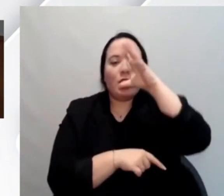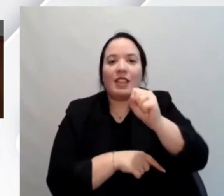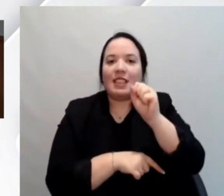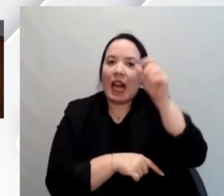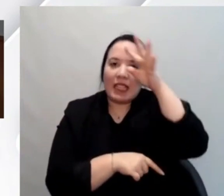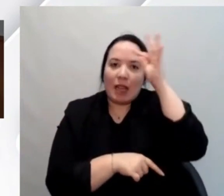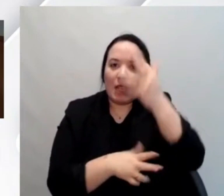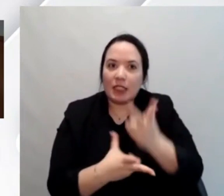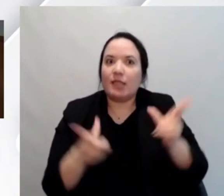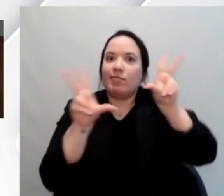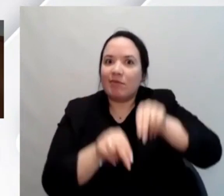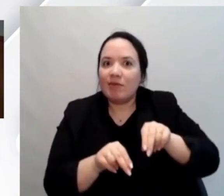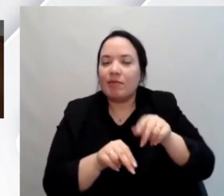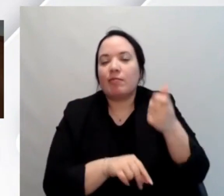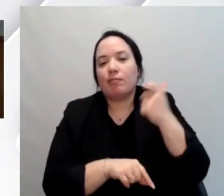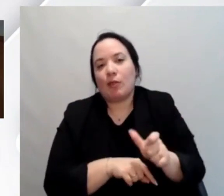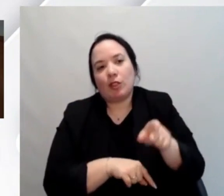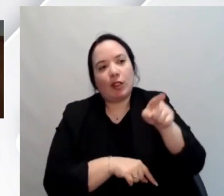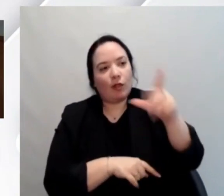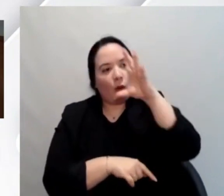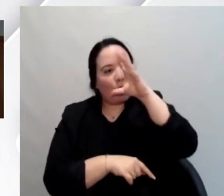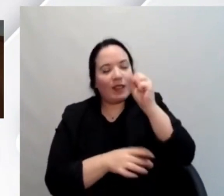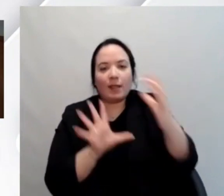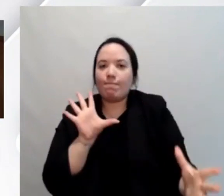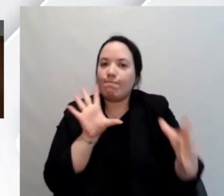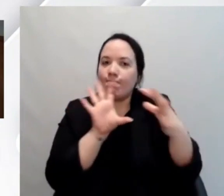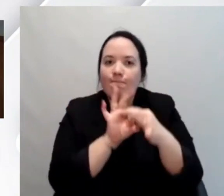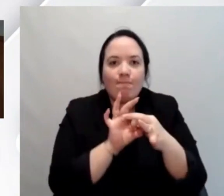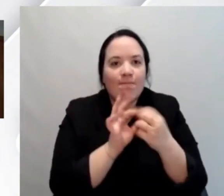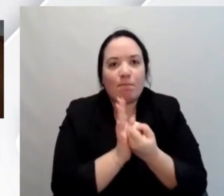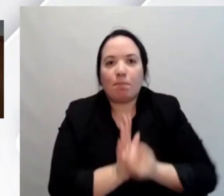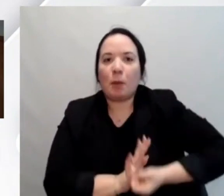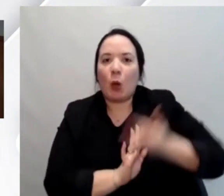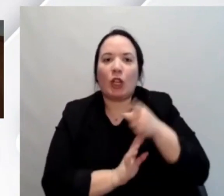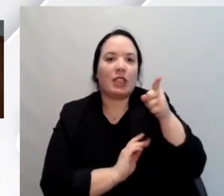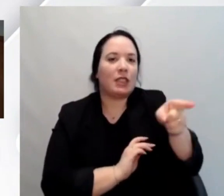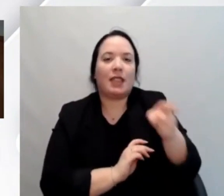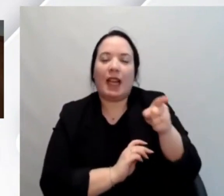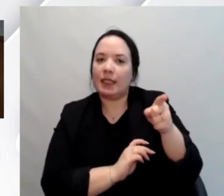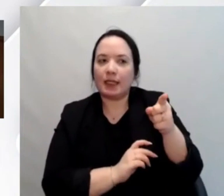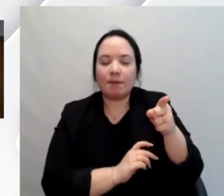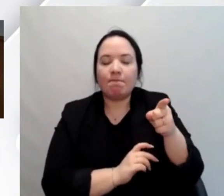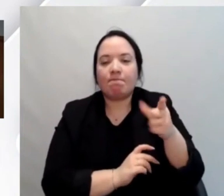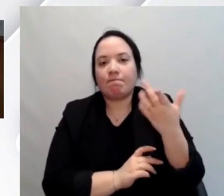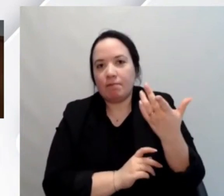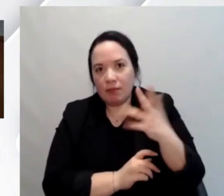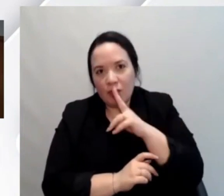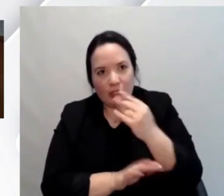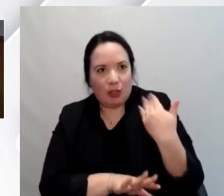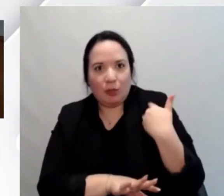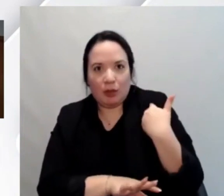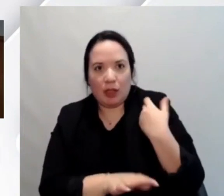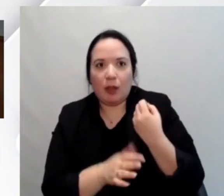una realtà che per noi è veramente importante l'ho detto prima l'importanza della